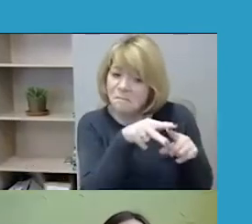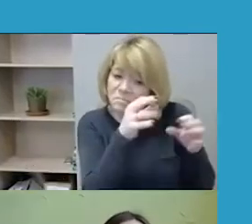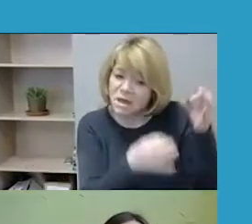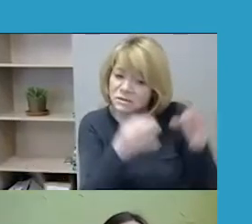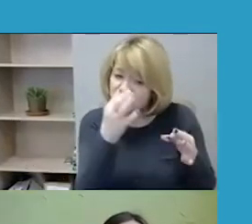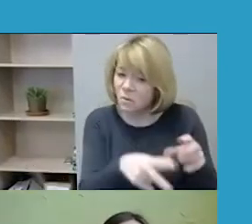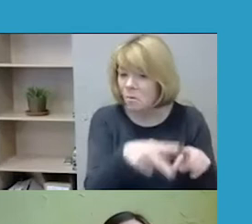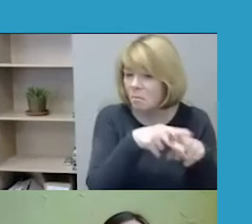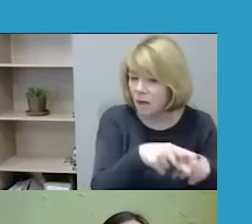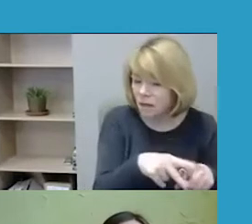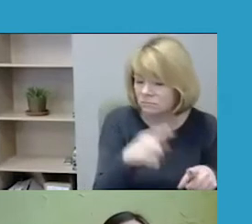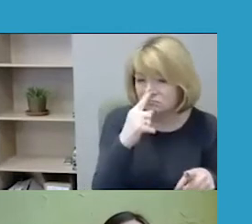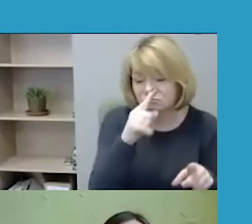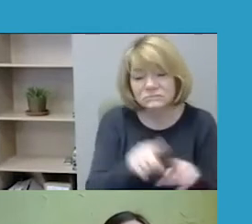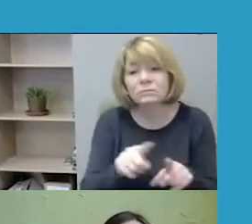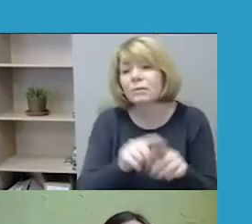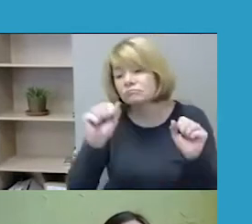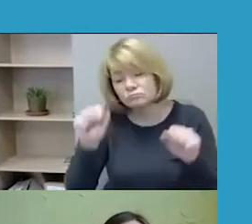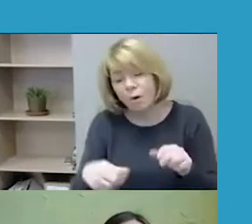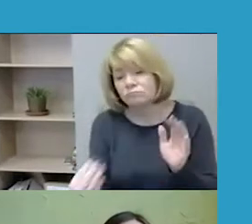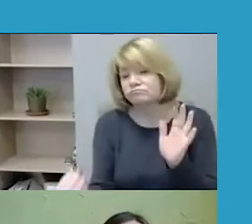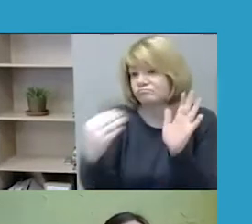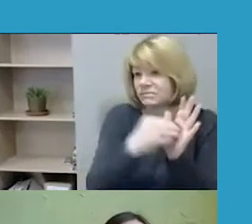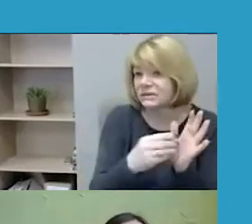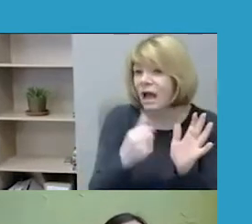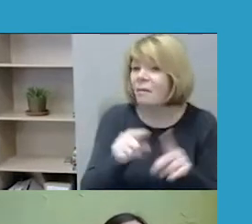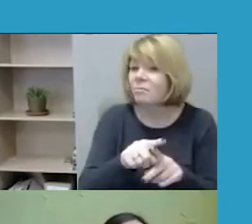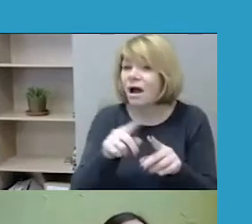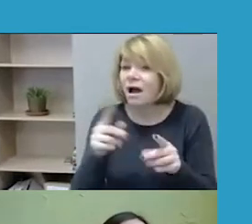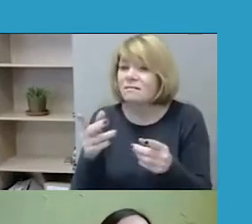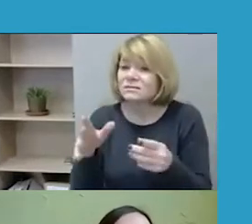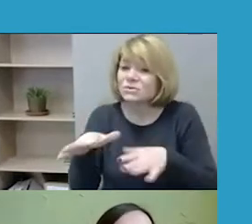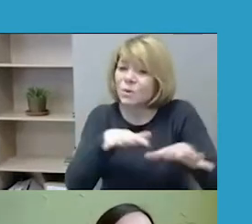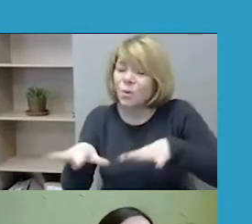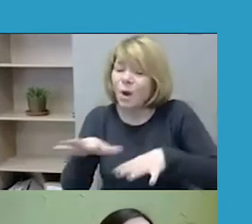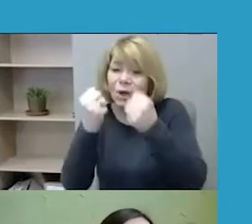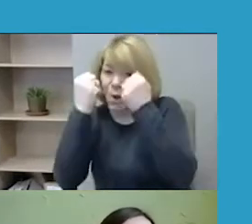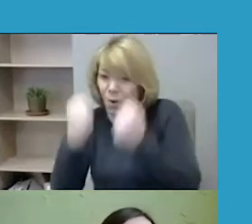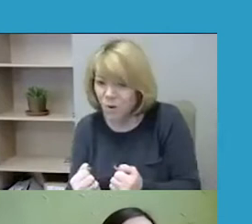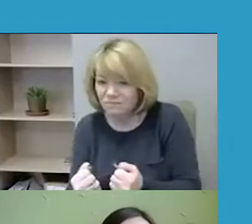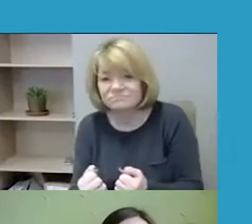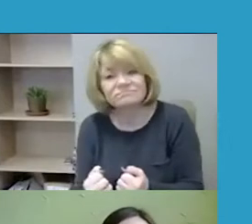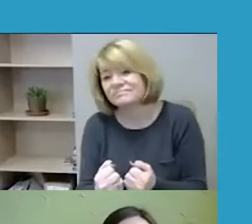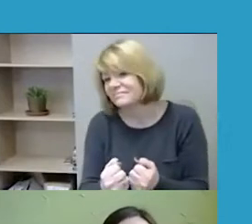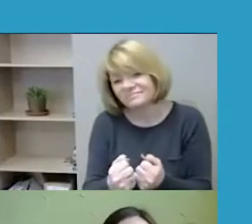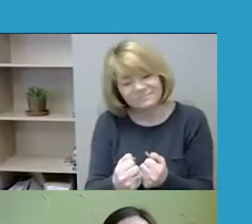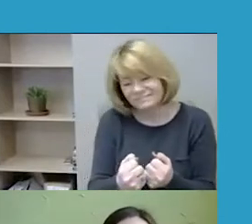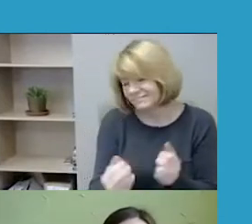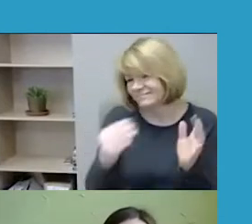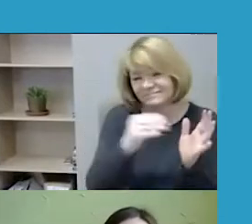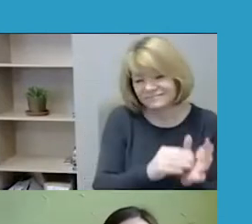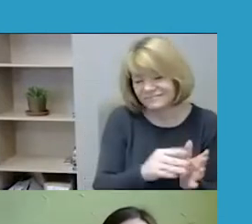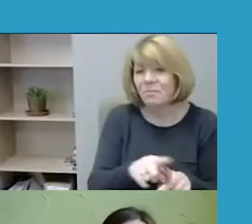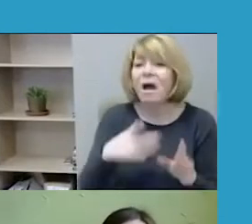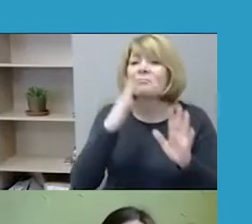sunkinantė aplinkybė yra taikoma itin retai. Sklando gandai, kad yra viena byla, bet jos